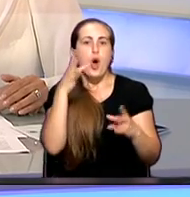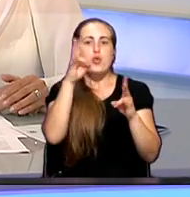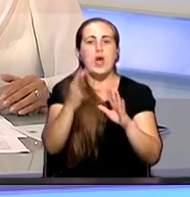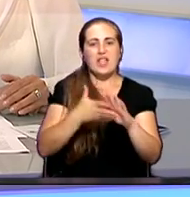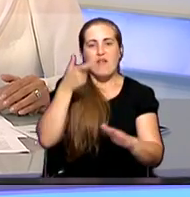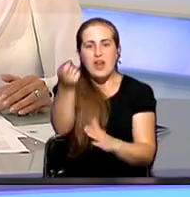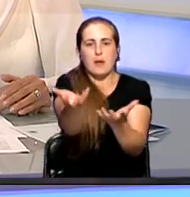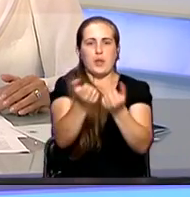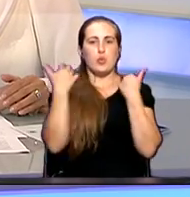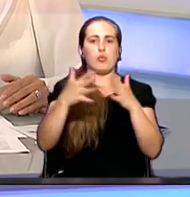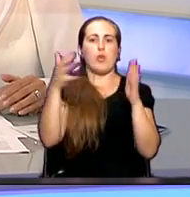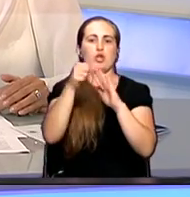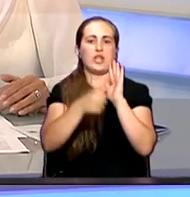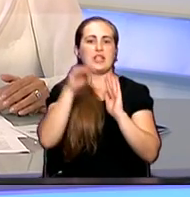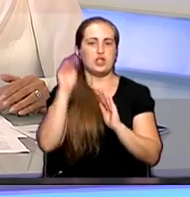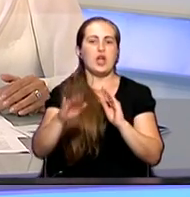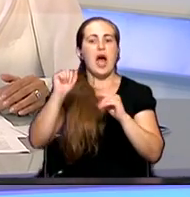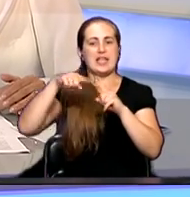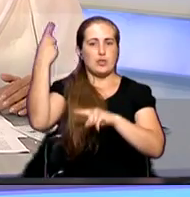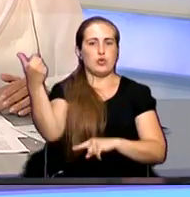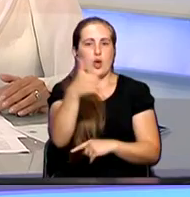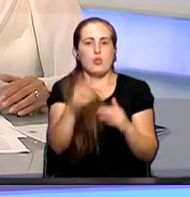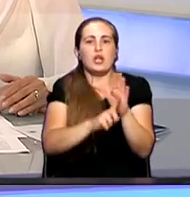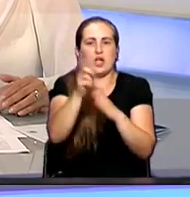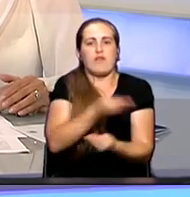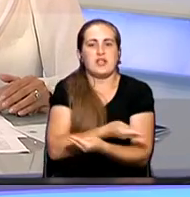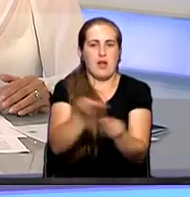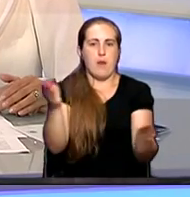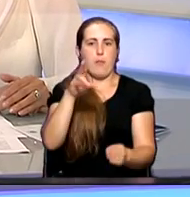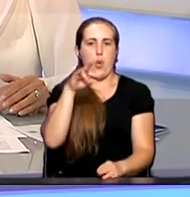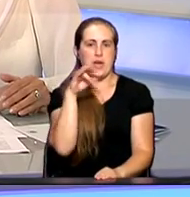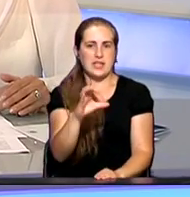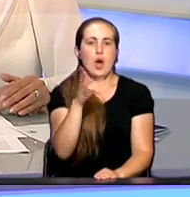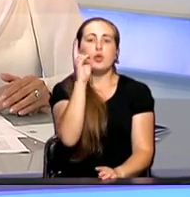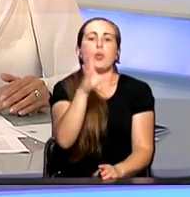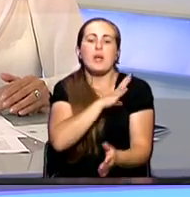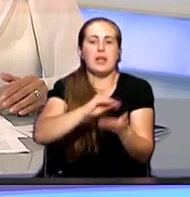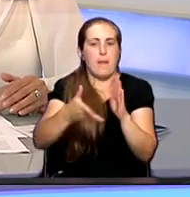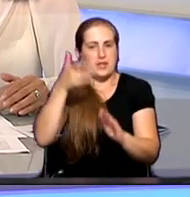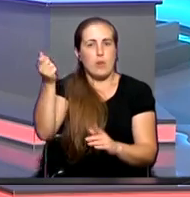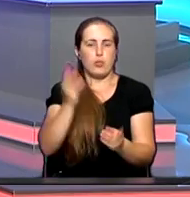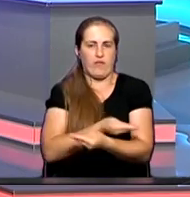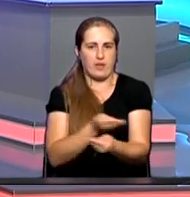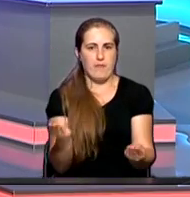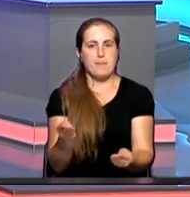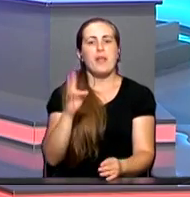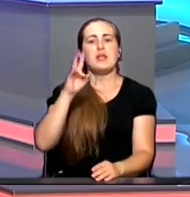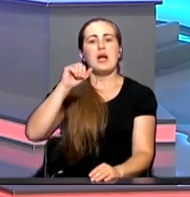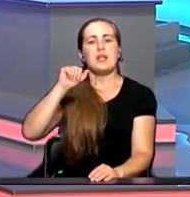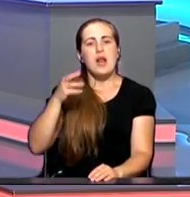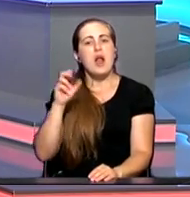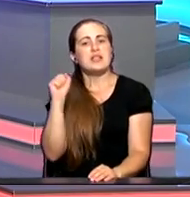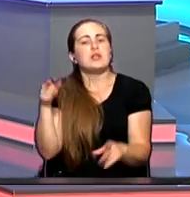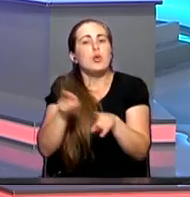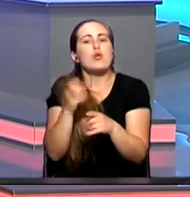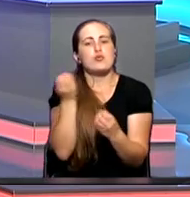16 тысяч. И со следующей недели уже начнется выдача полисов тем гражданам, которые написали заявление. Наталья Александровна, еще